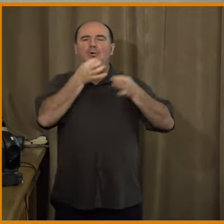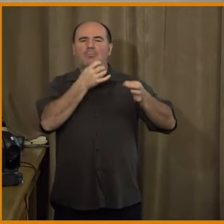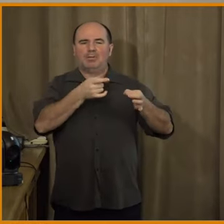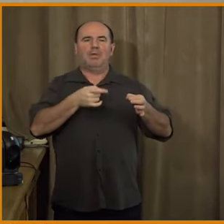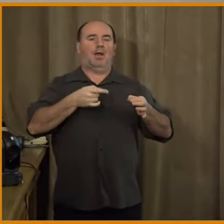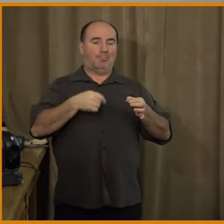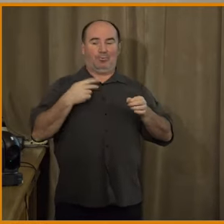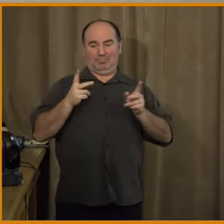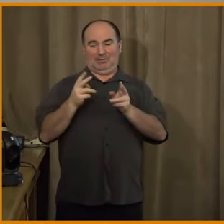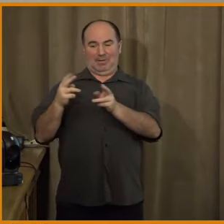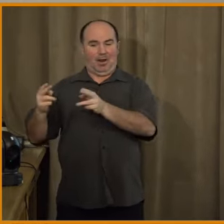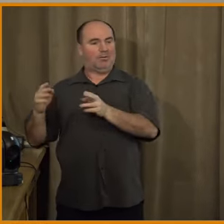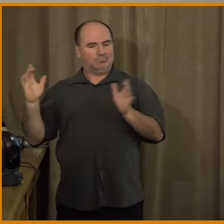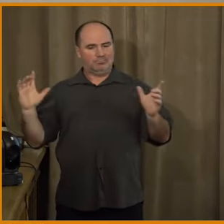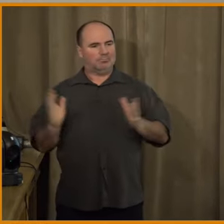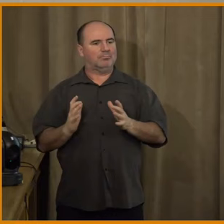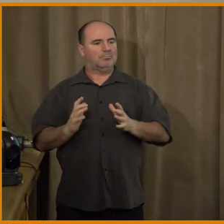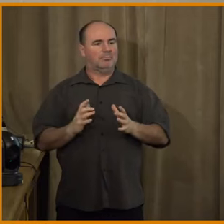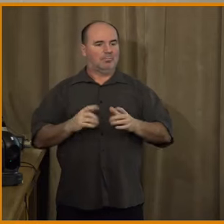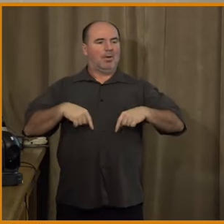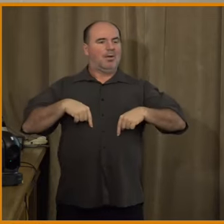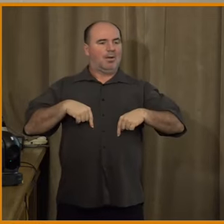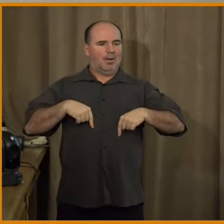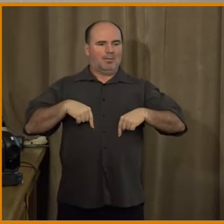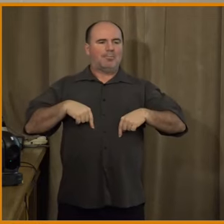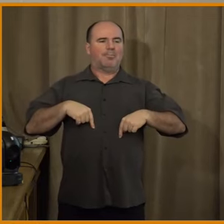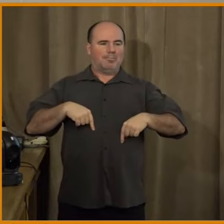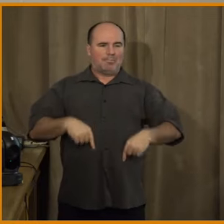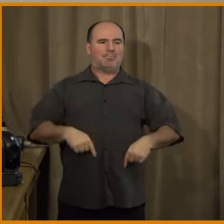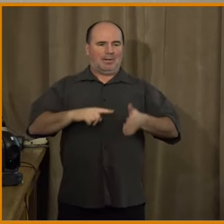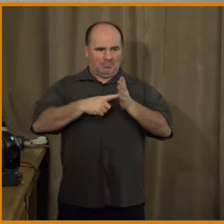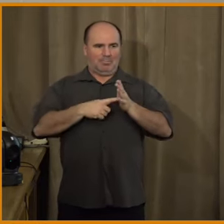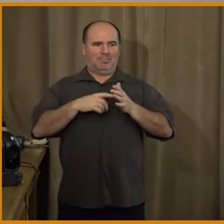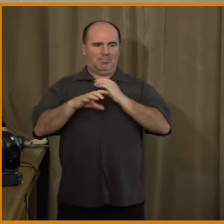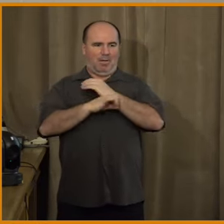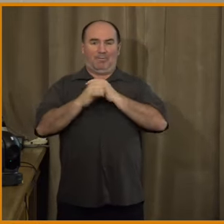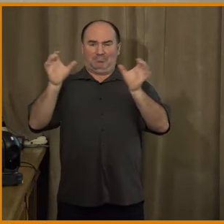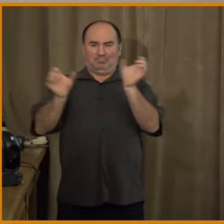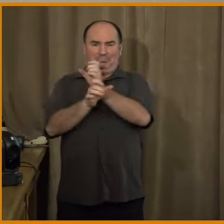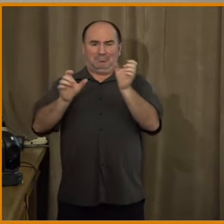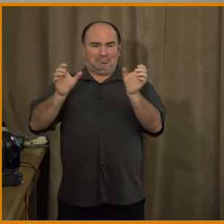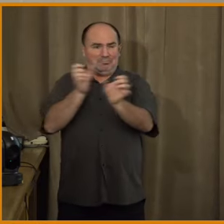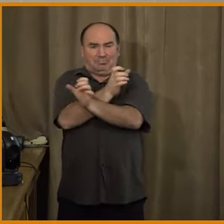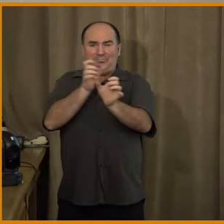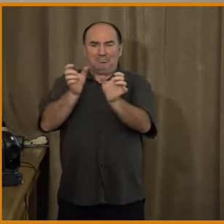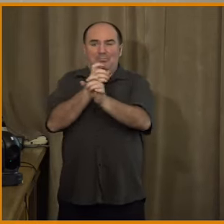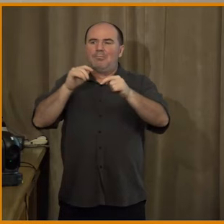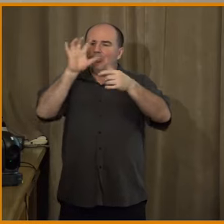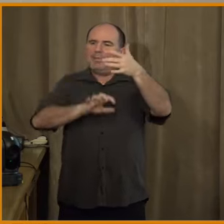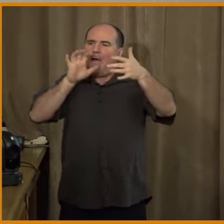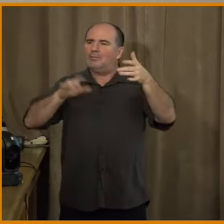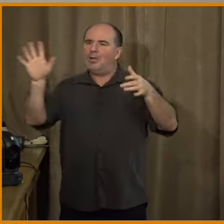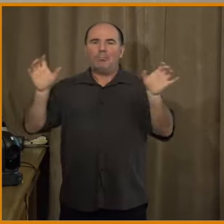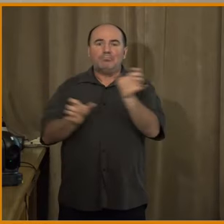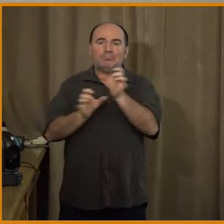jediný způsob, jak můžeme pomoct Ukrajině, je příjme vojenské zapojení. Tak to je, tak tady není pochyb o tom, že ten člověk to dělá, podle mě teda